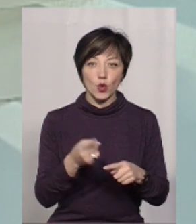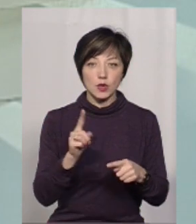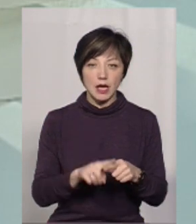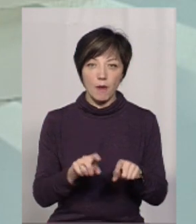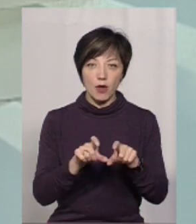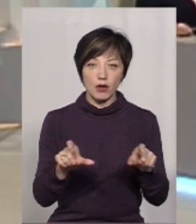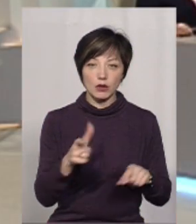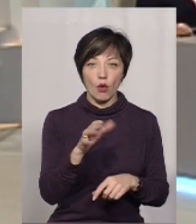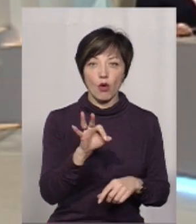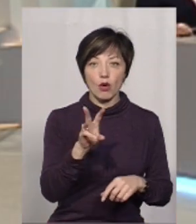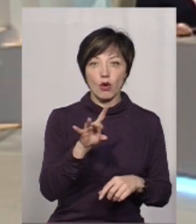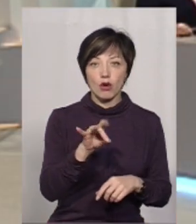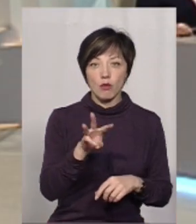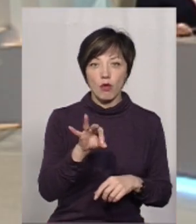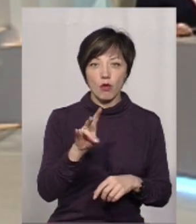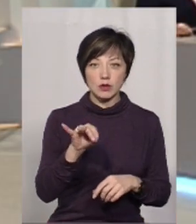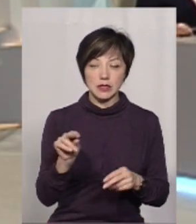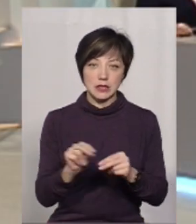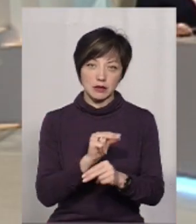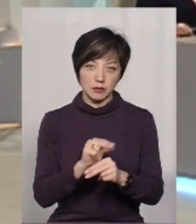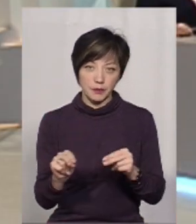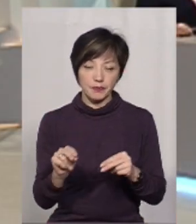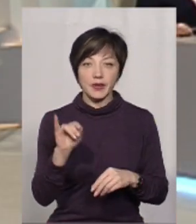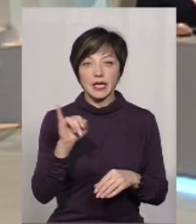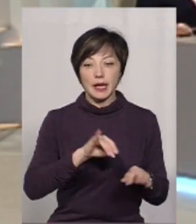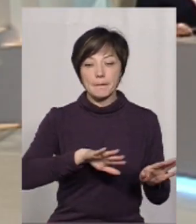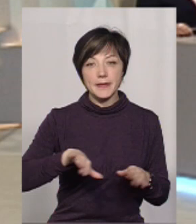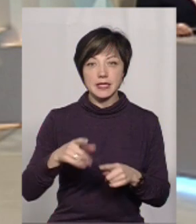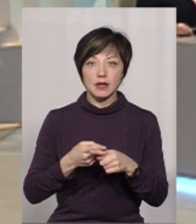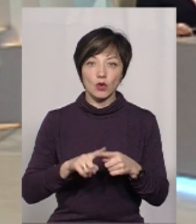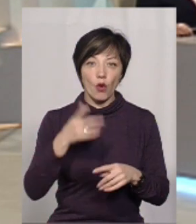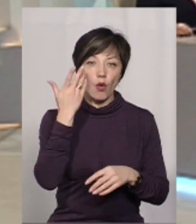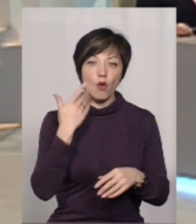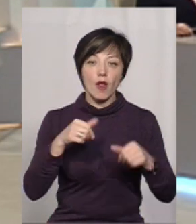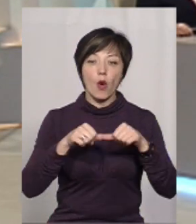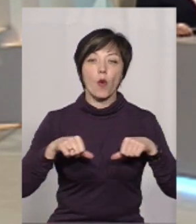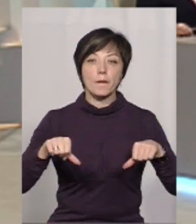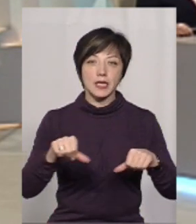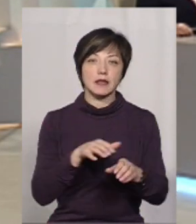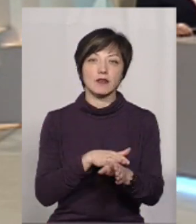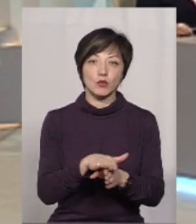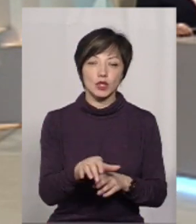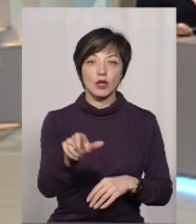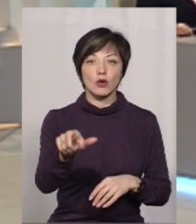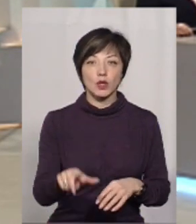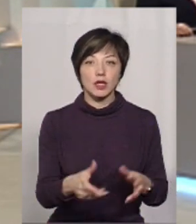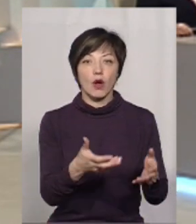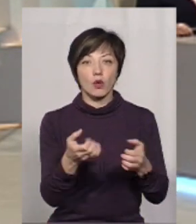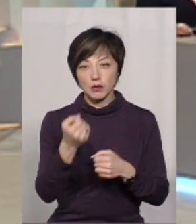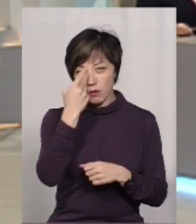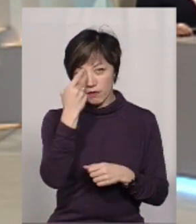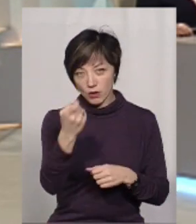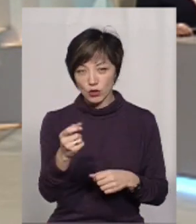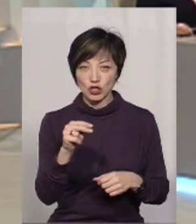амбулаторної гормонотерапії. І після того, коли комісія відбудеться, людина отримує